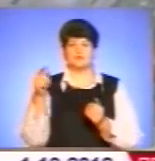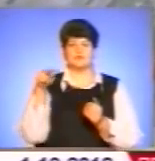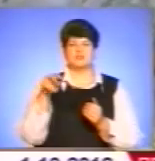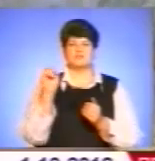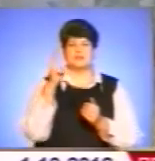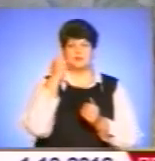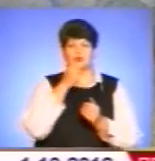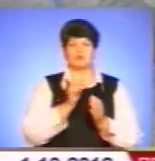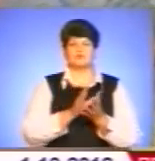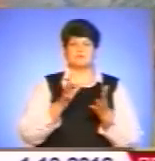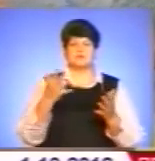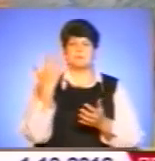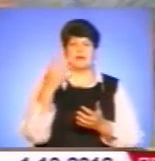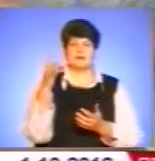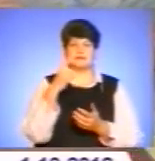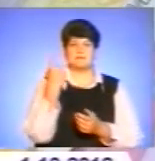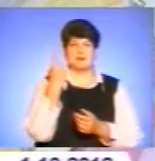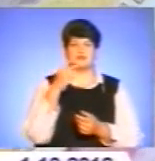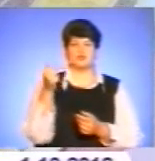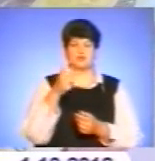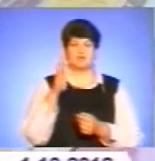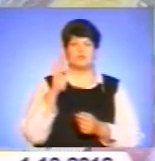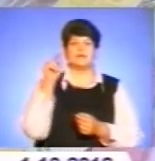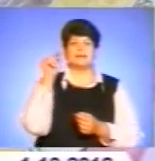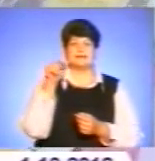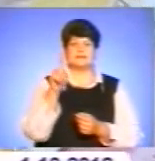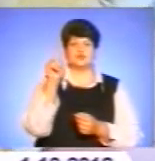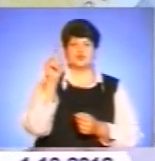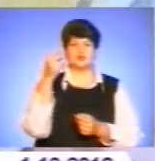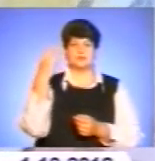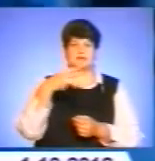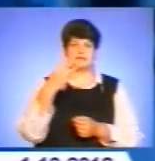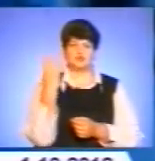5 разів. З 1 грудня він буде становити 1134 гривні.